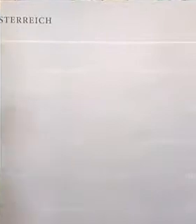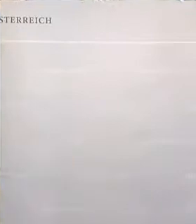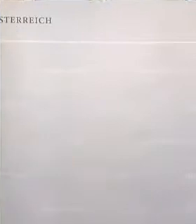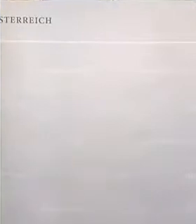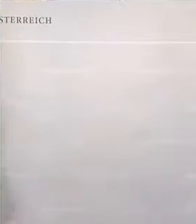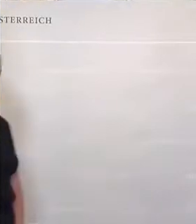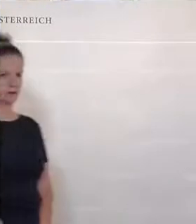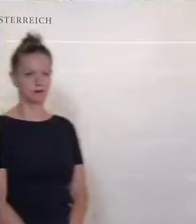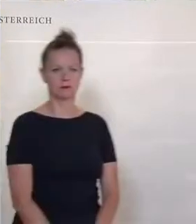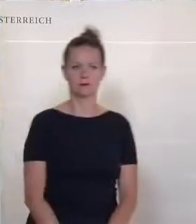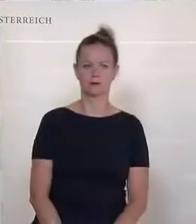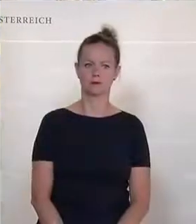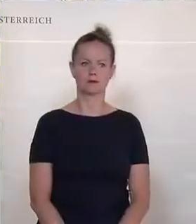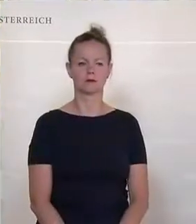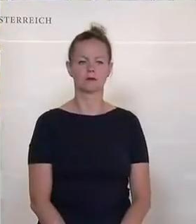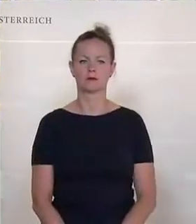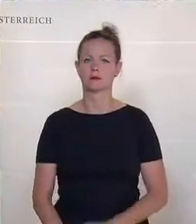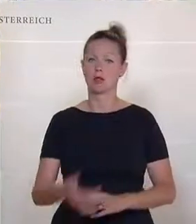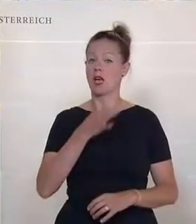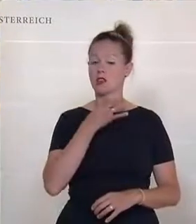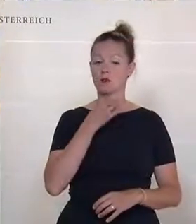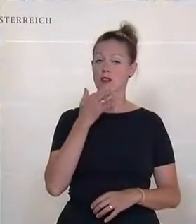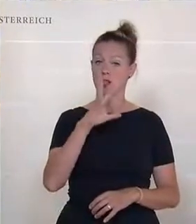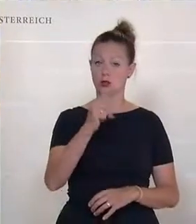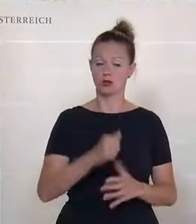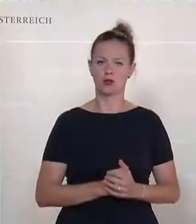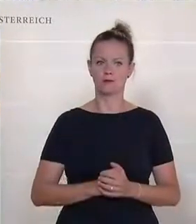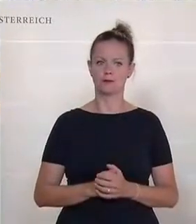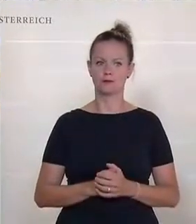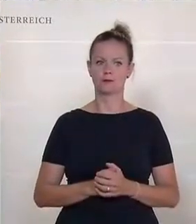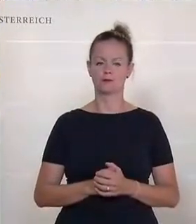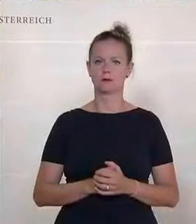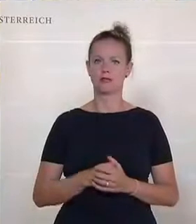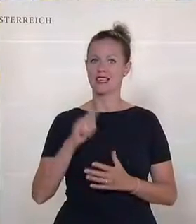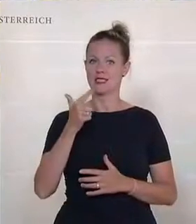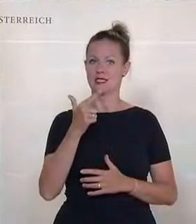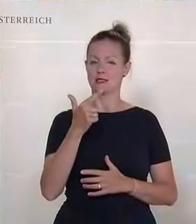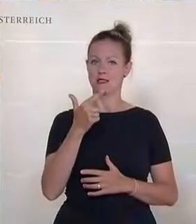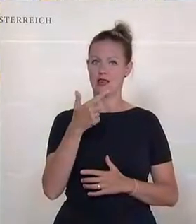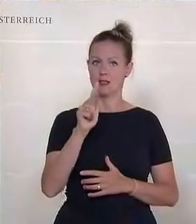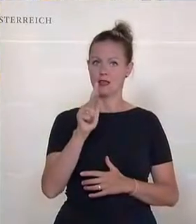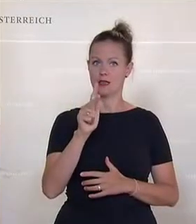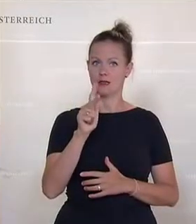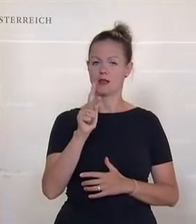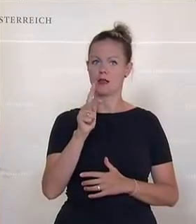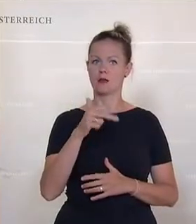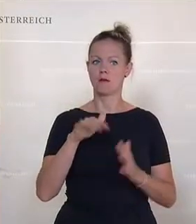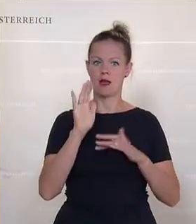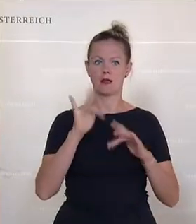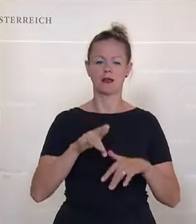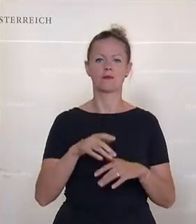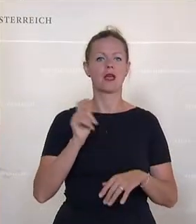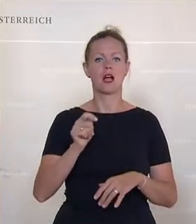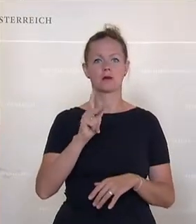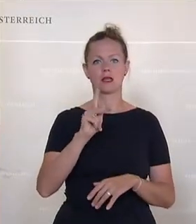Höhe von 16 Millionen Euro. Damit ist die erforderliche Zweidrittelmehrheit auch dagegen. Der Abgeordnete Kickel,